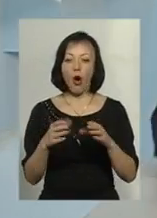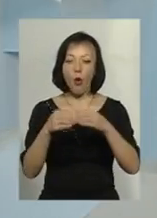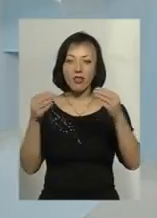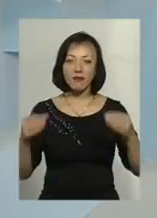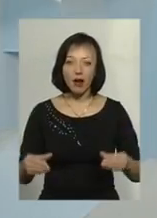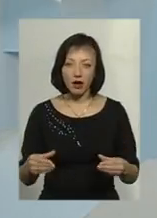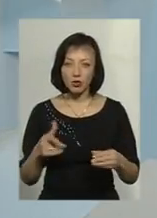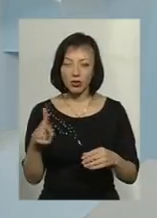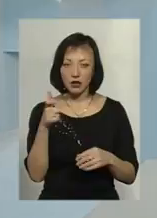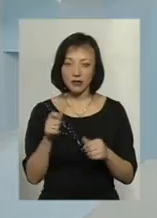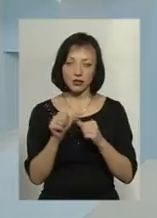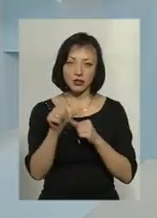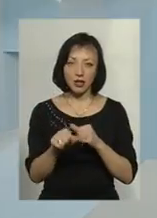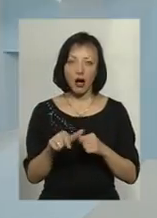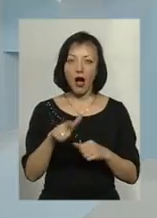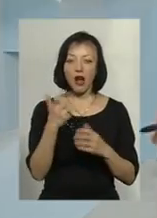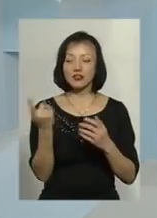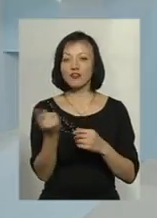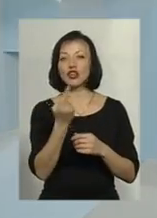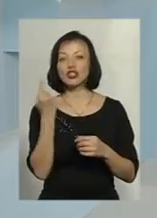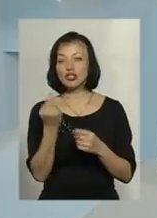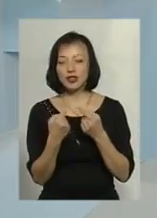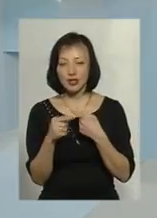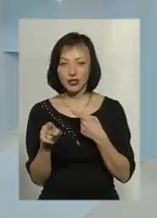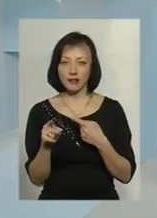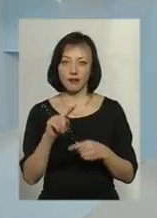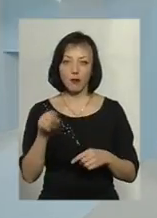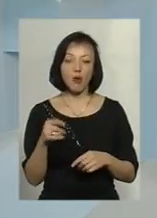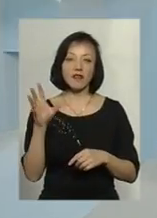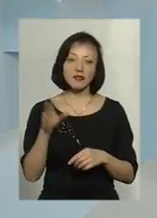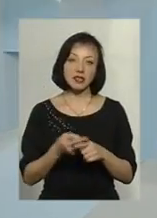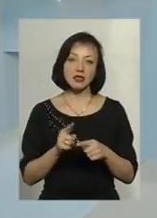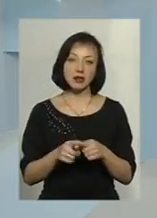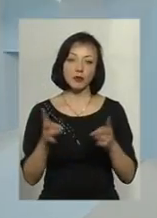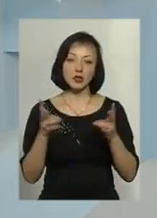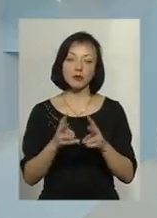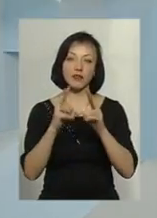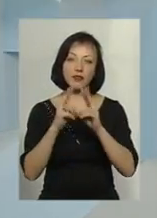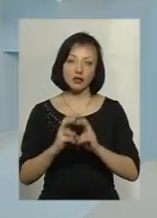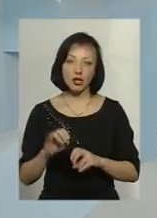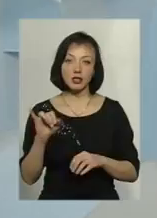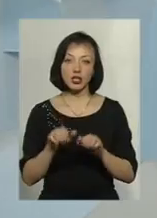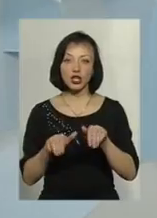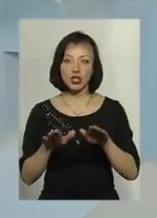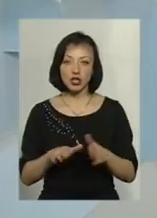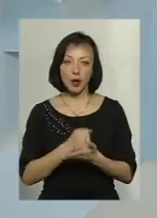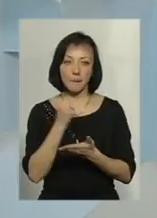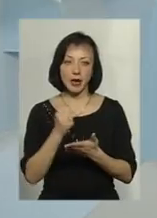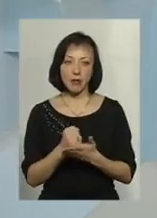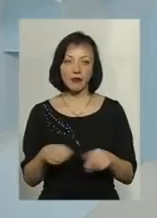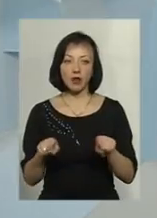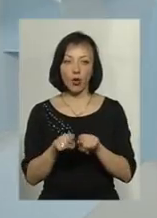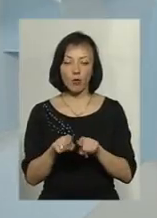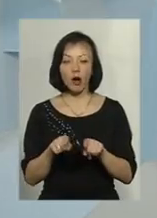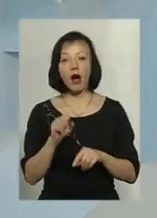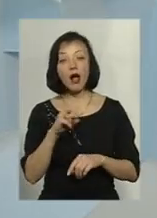четвертій, газові лічильники – п'яті вимоги. Тобто все це потрібно вивчати і рішення приймати в такому